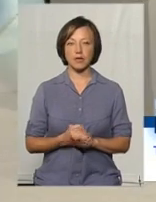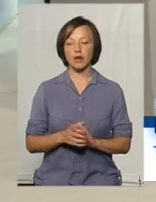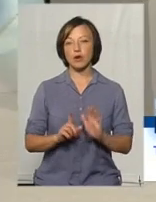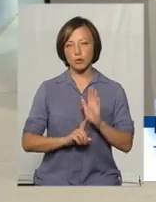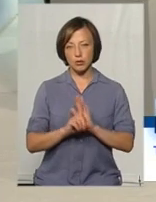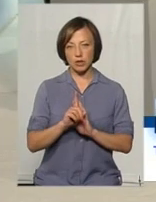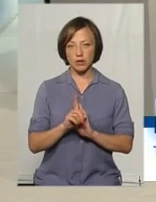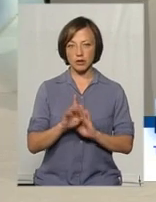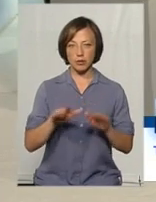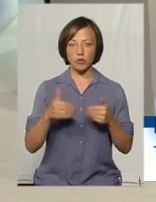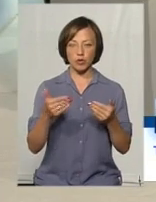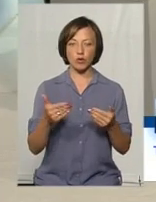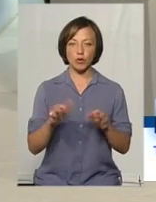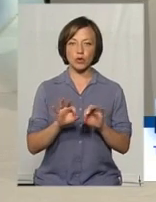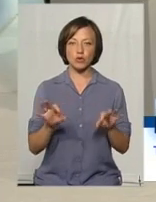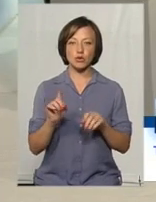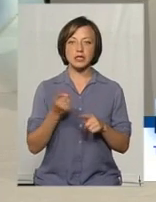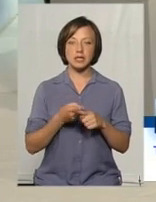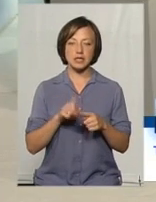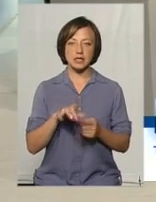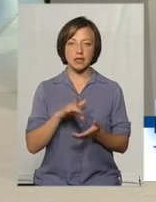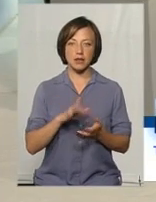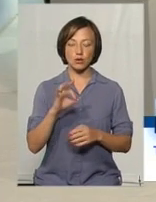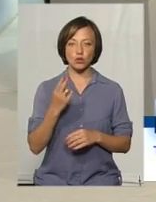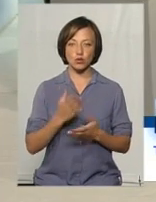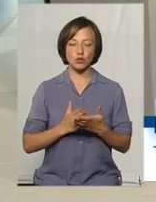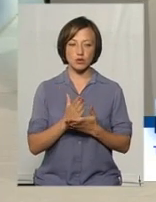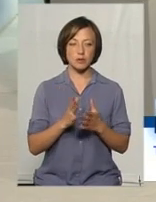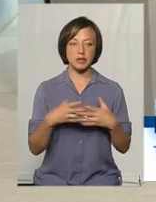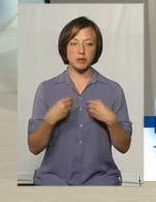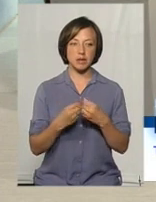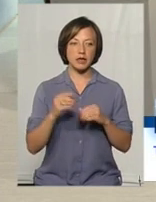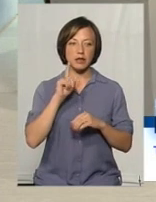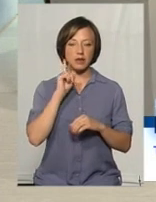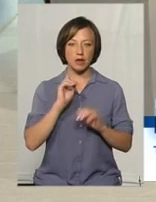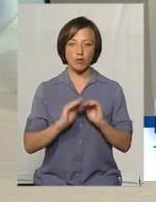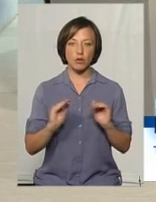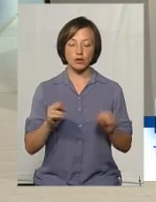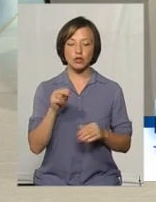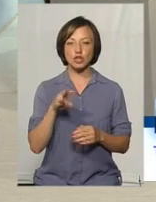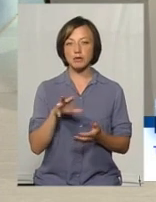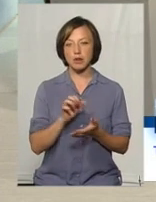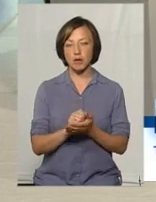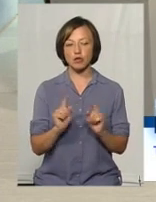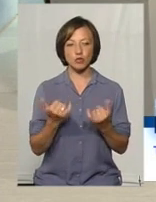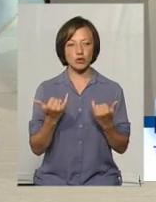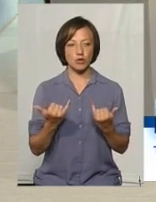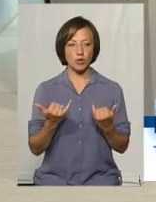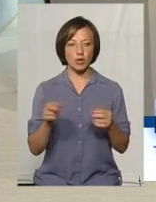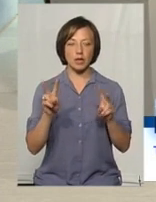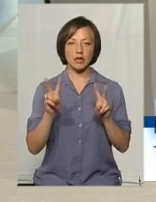розкажіть, що ж це за центр соціальних служб для сім'ї, дітей та молоді, чим ви займаєтесь і саме чому сьогодні